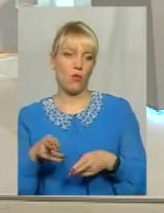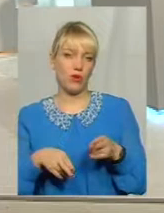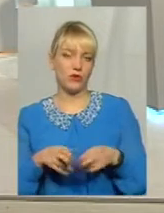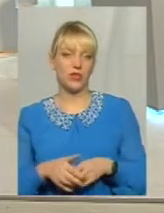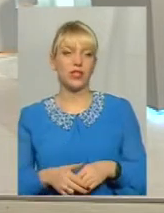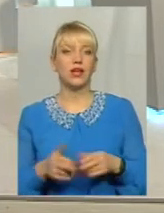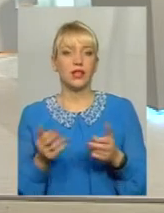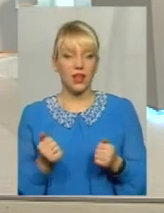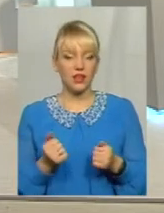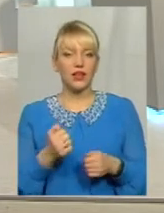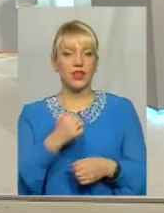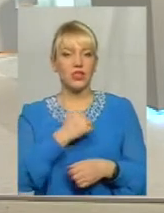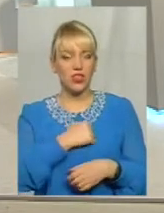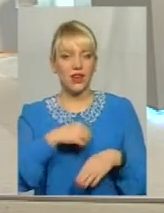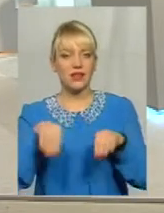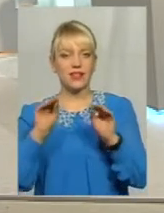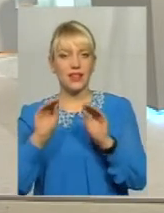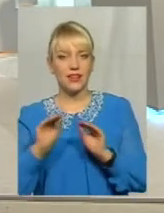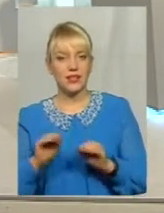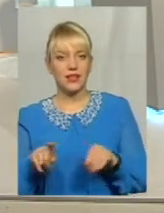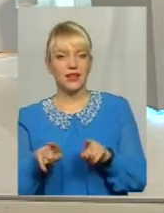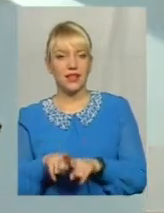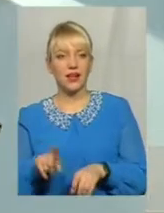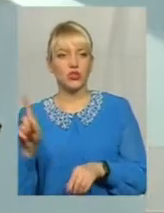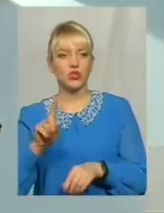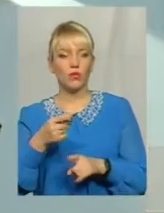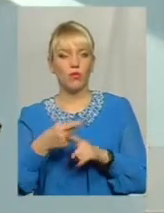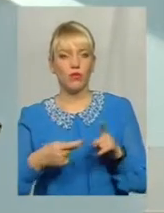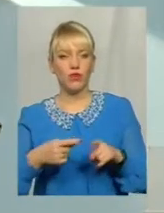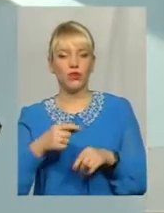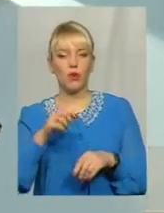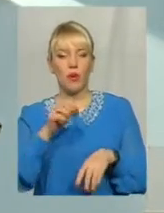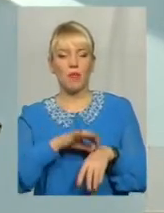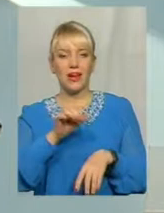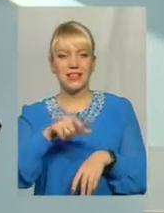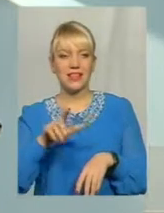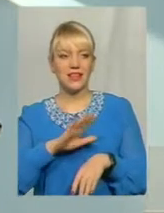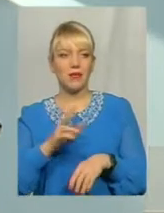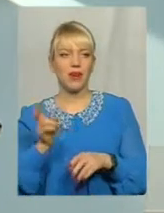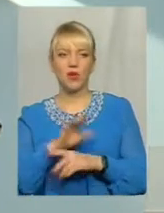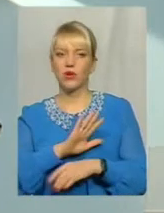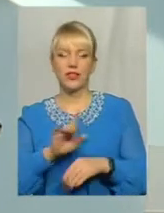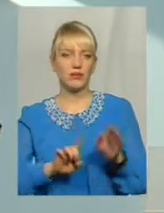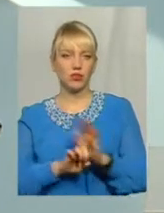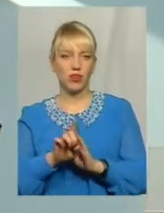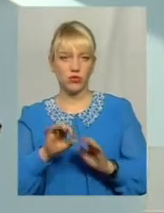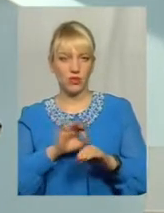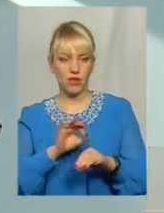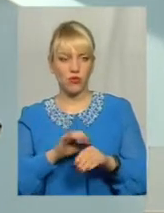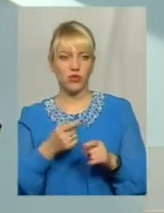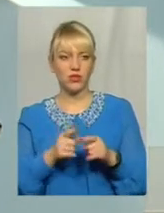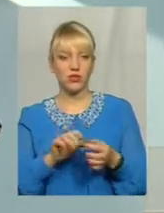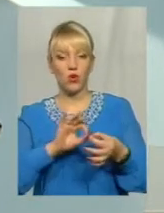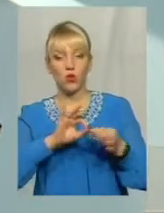Так, на жаль, статистика така, що половина пацієнтів приходить не з самого початку захворювання. І це значно